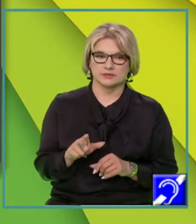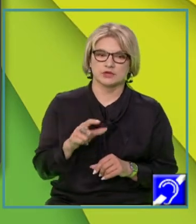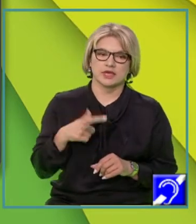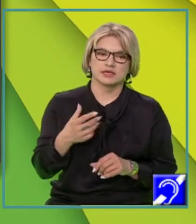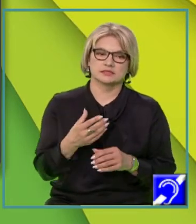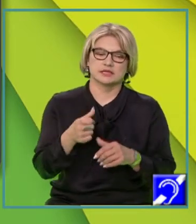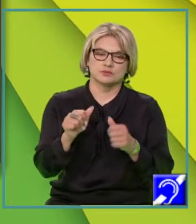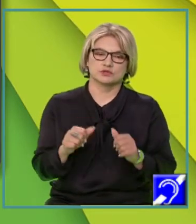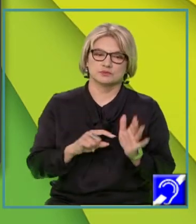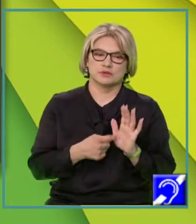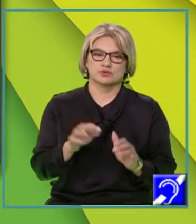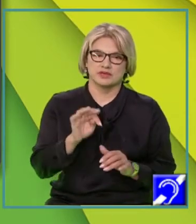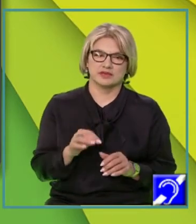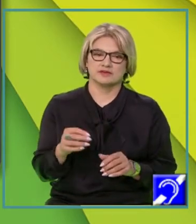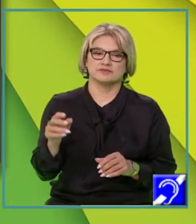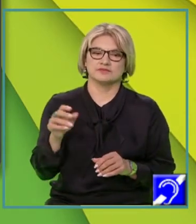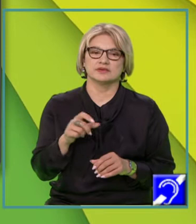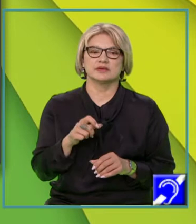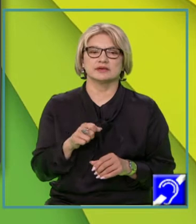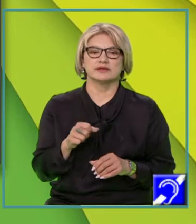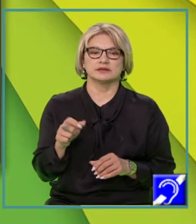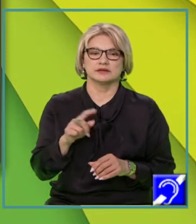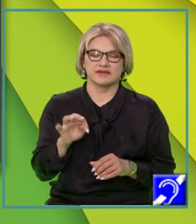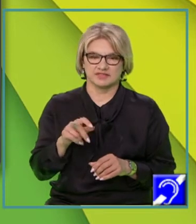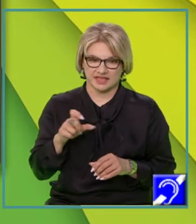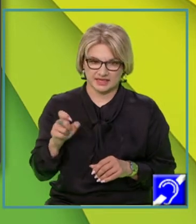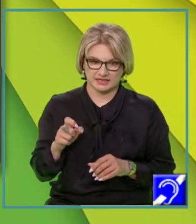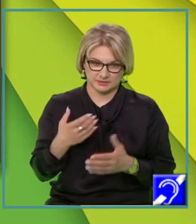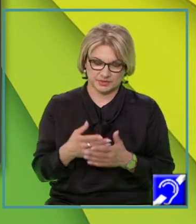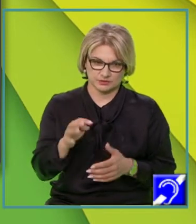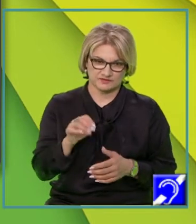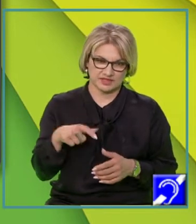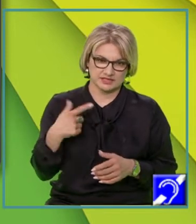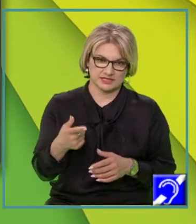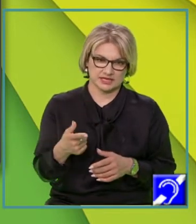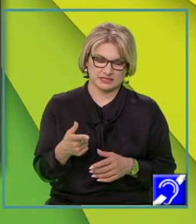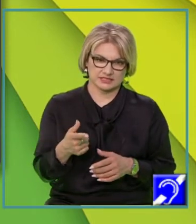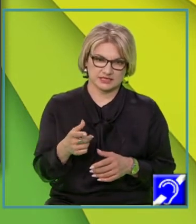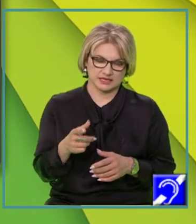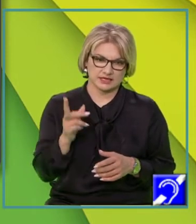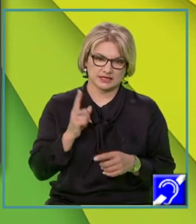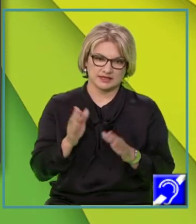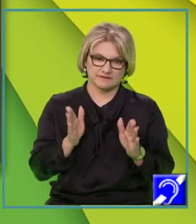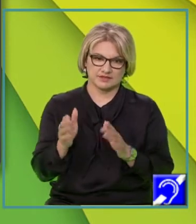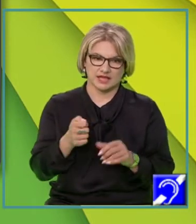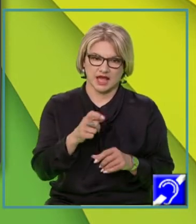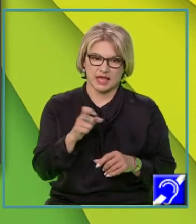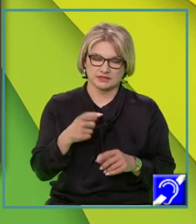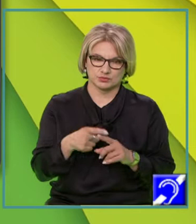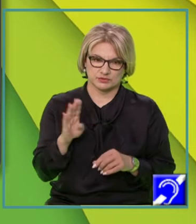mulțimea punctelor x, f de x, pentru care, sigur, f de x este definită în felul acesta ax plus b.